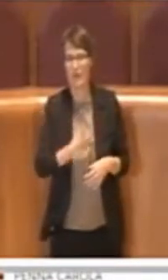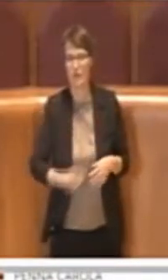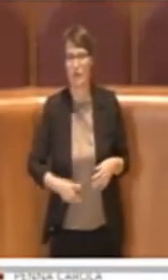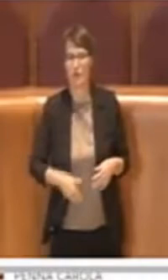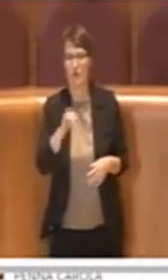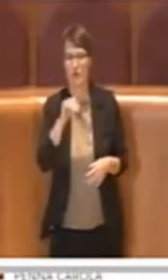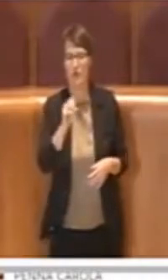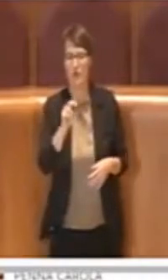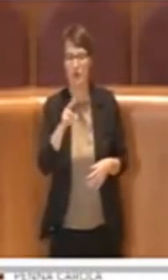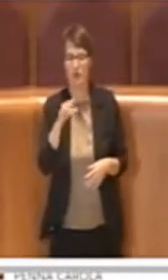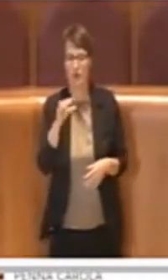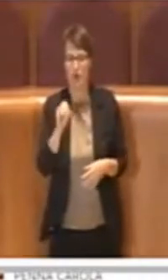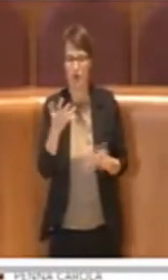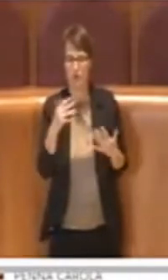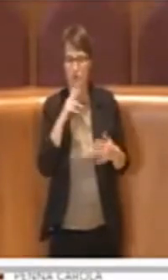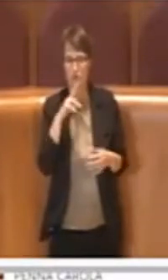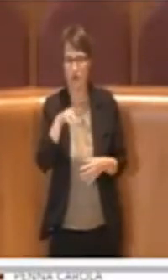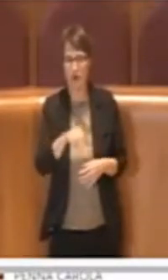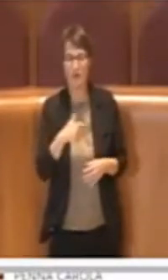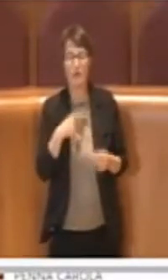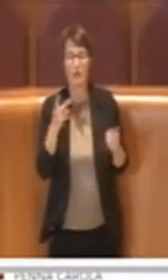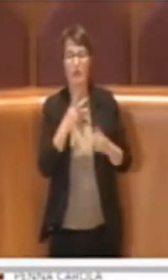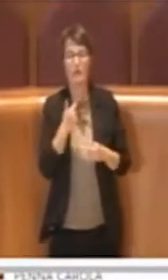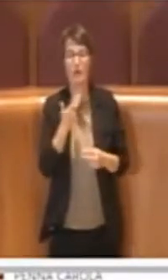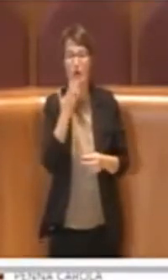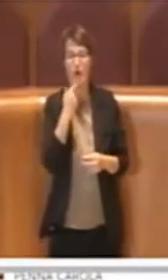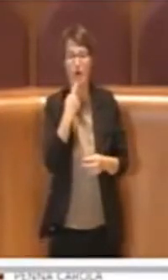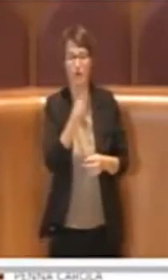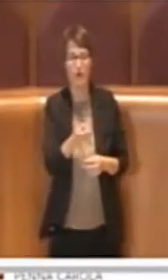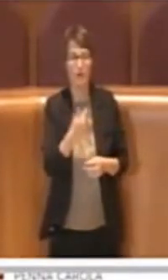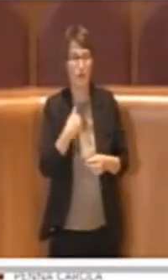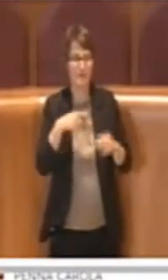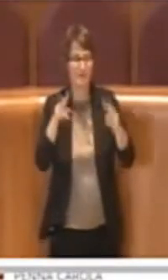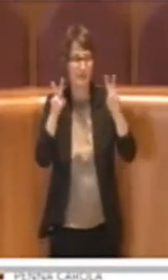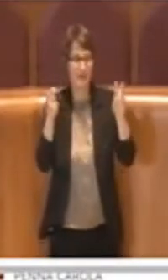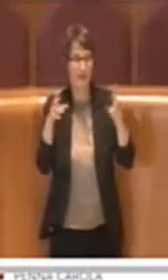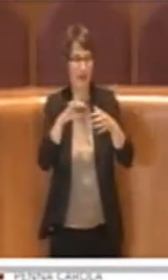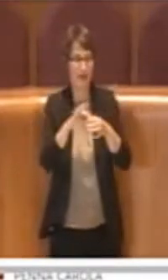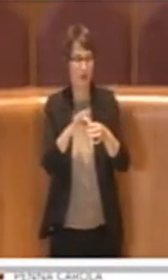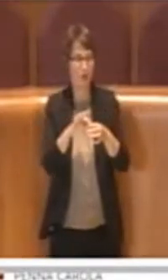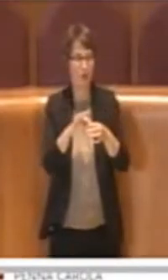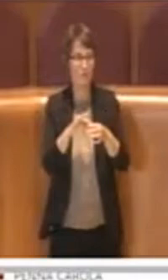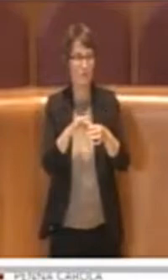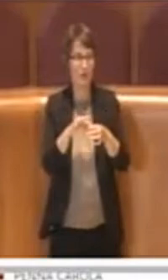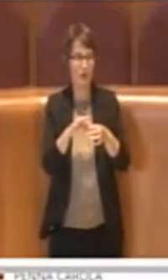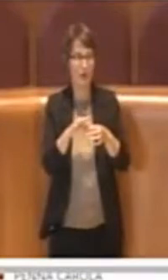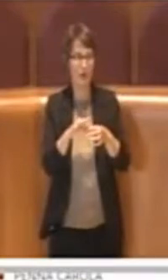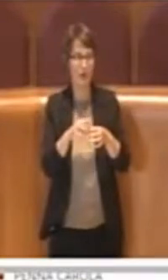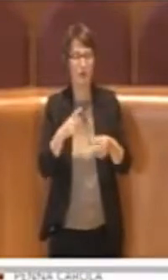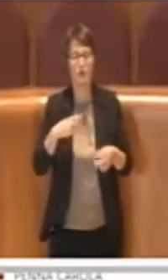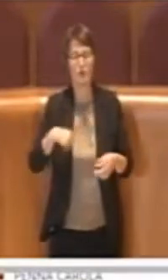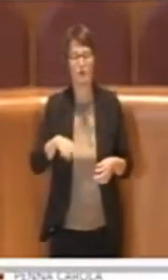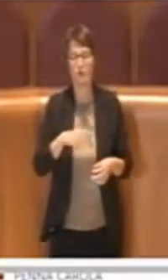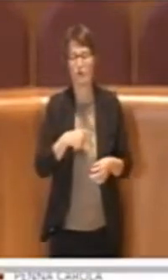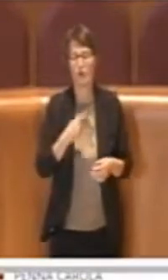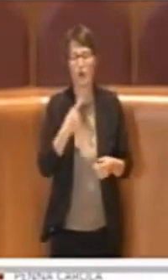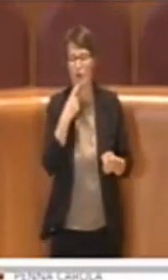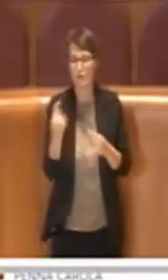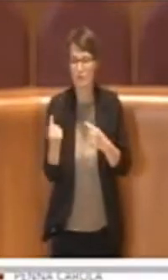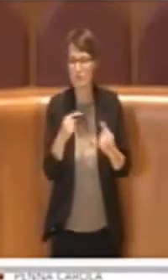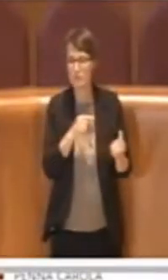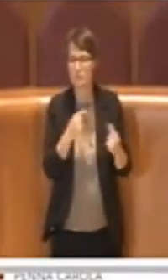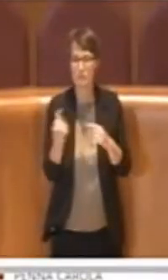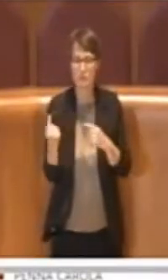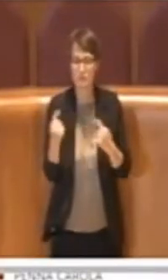però insomma io volevo dire che su questo argomento noi ci siamo sempre confrontati e battuti già